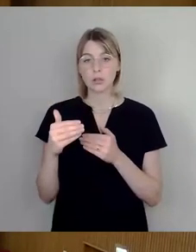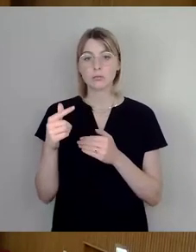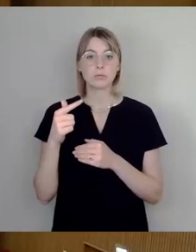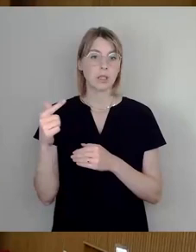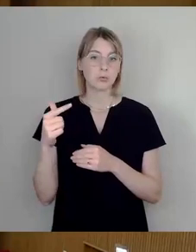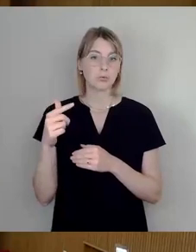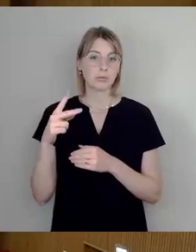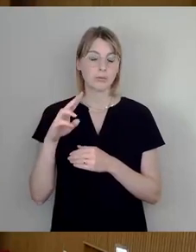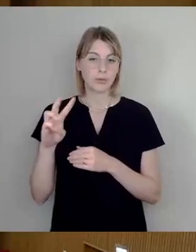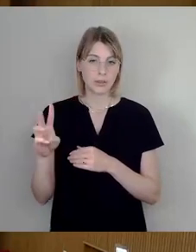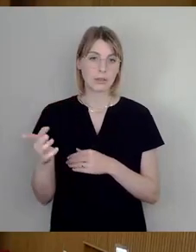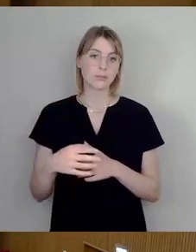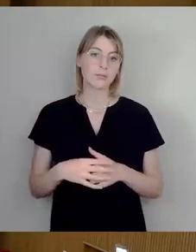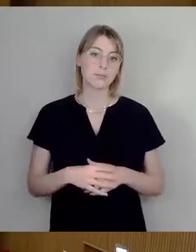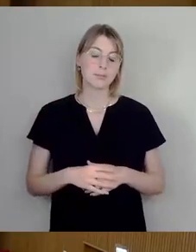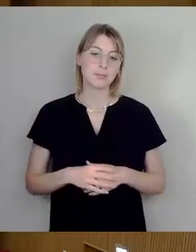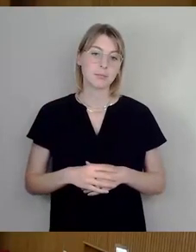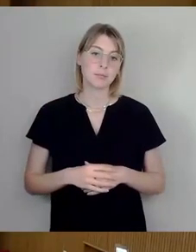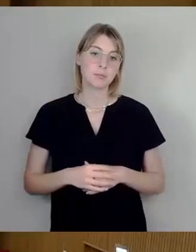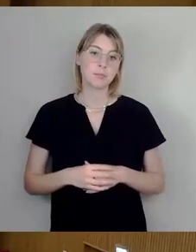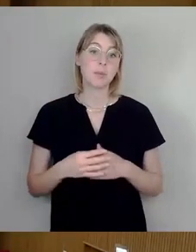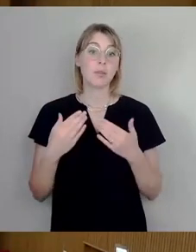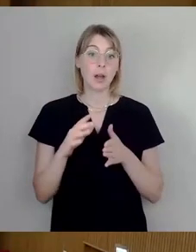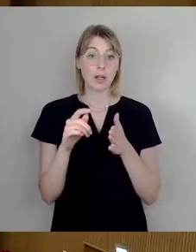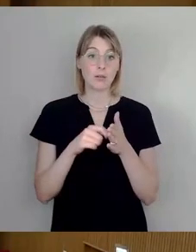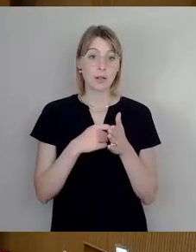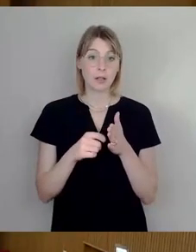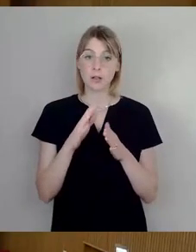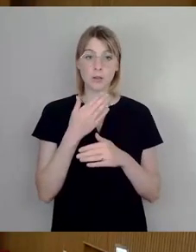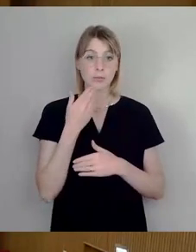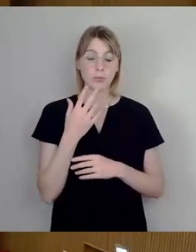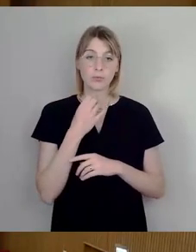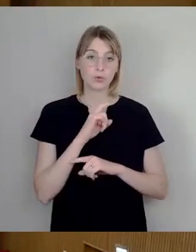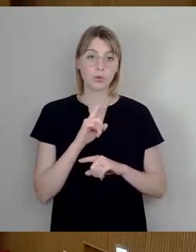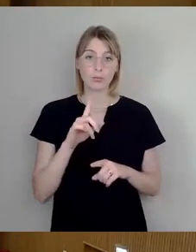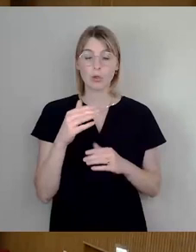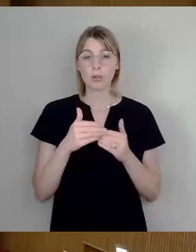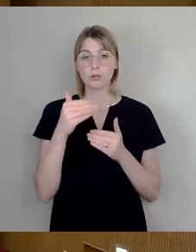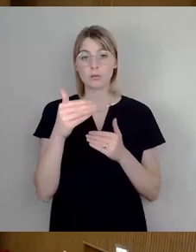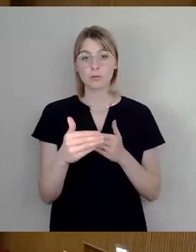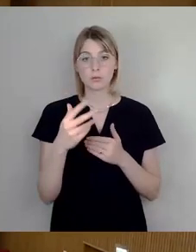So, Freie Wählerfraktion nicht gewünscht, dann würden wir weitermachen mit Herrn Pinkert. Bitteschön.